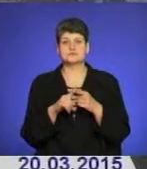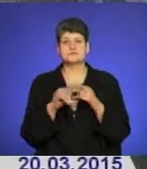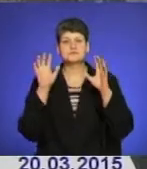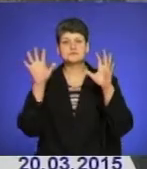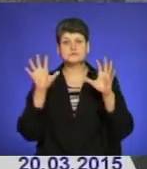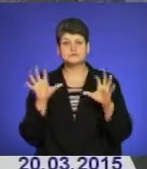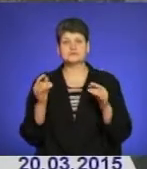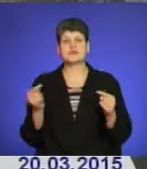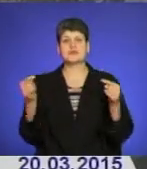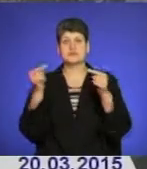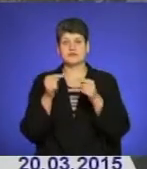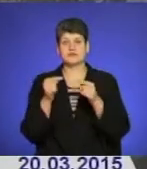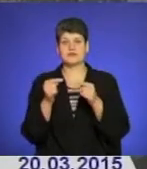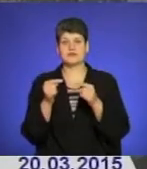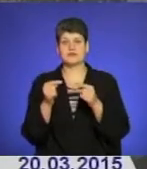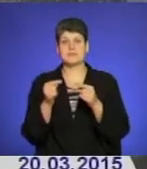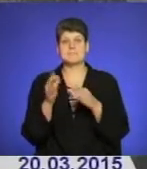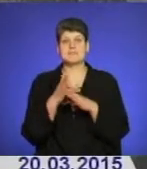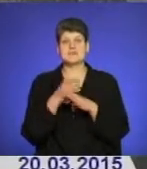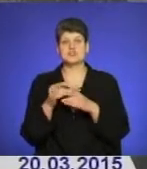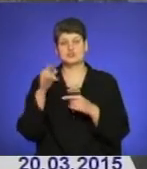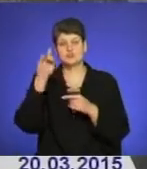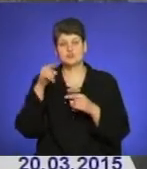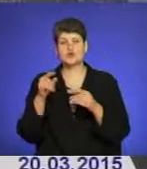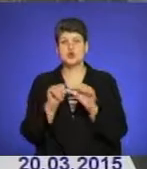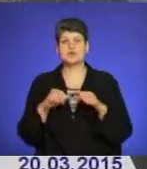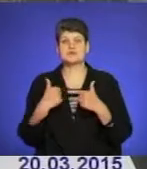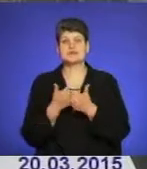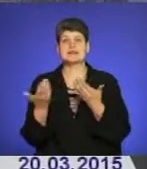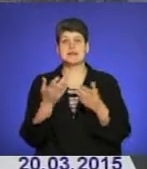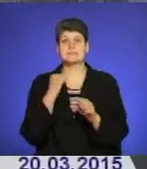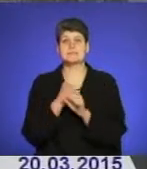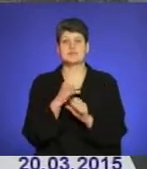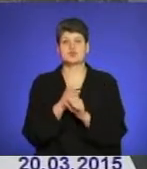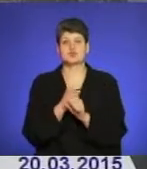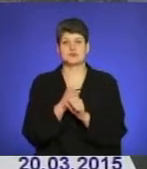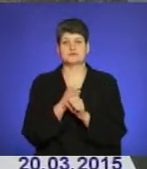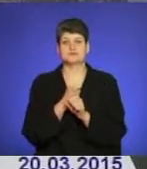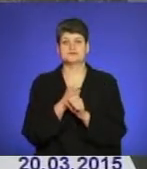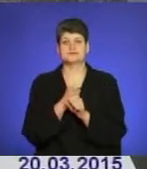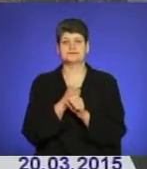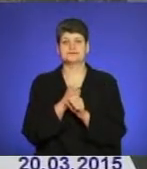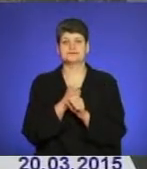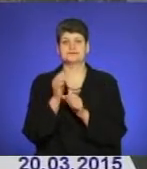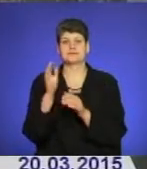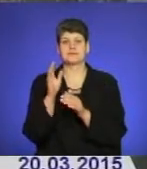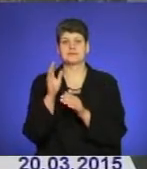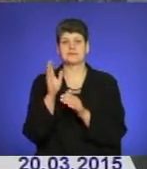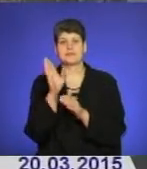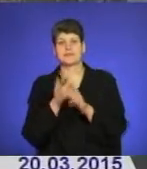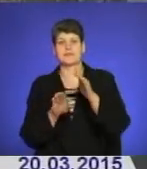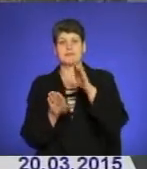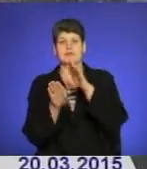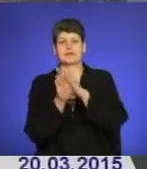встановлюється відповідною міжвідомчою комісією, яка працює підголовуванням